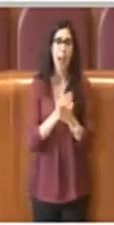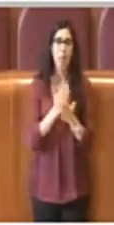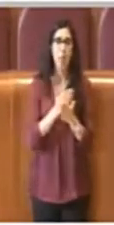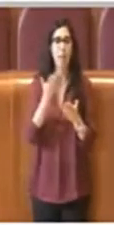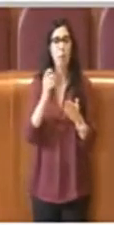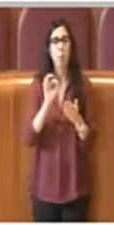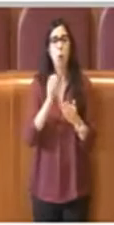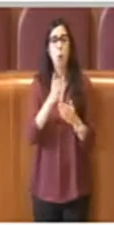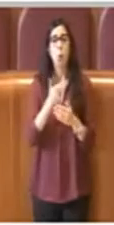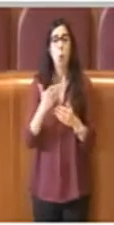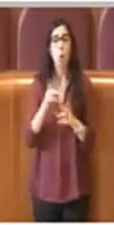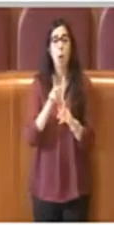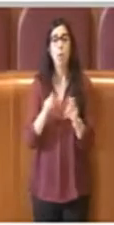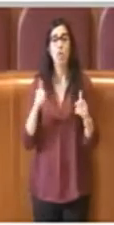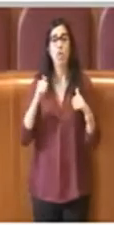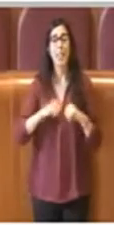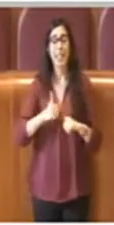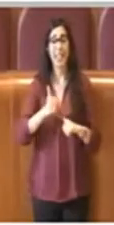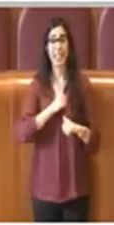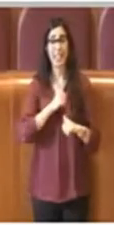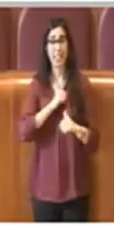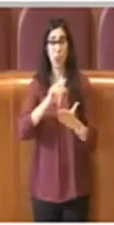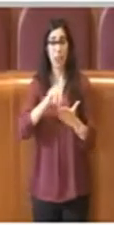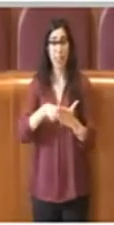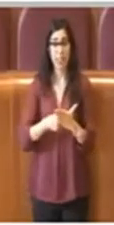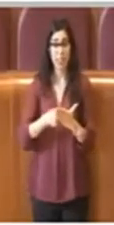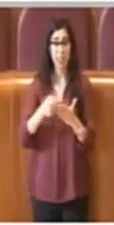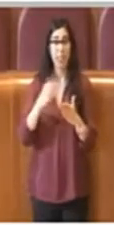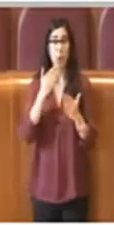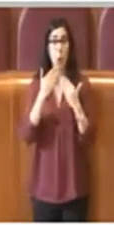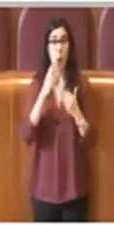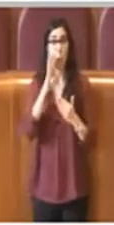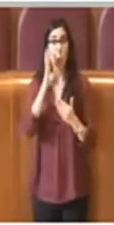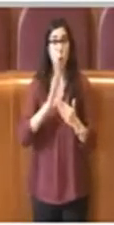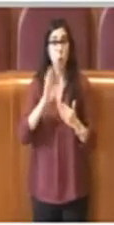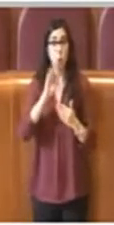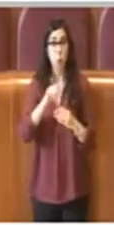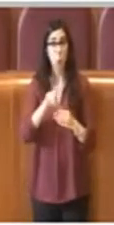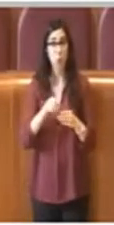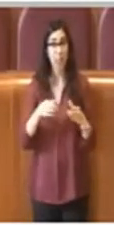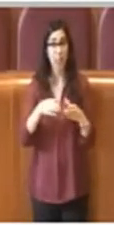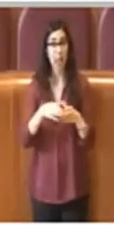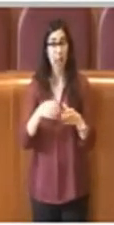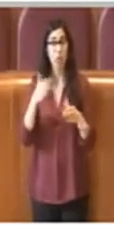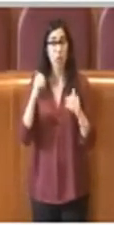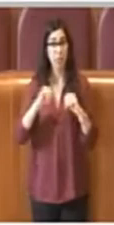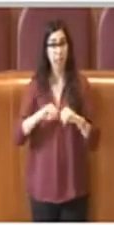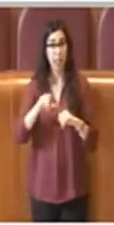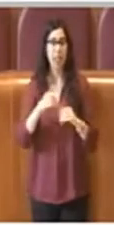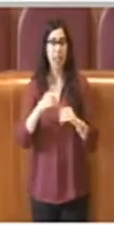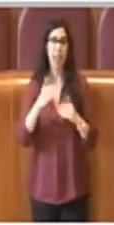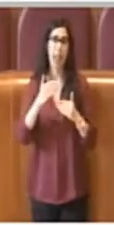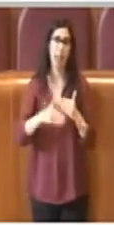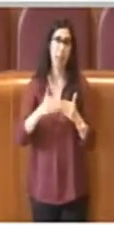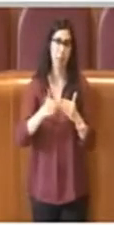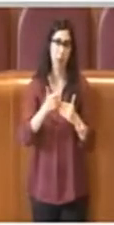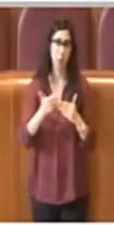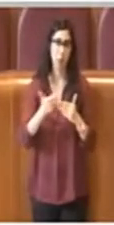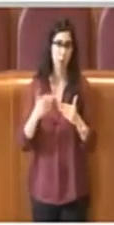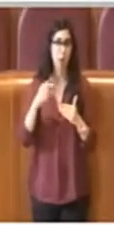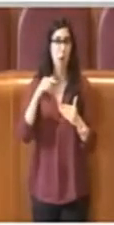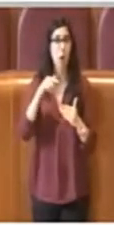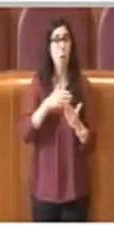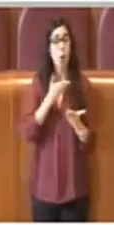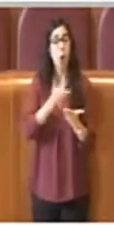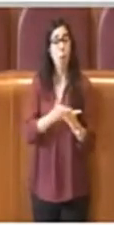iscritti alla consulta cittadina. Nella proposta presentata, protocollata originale, di